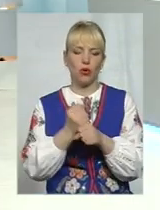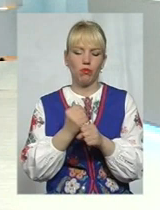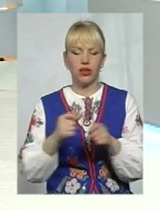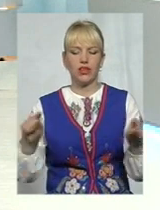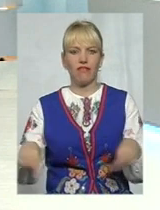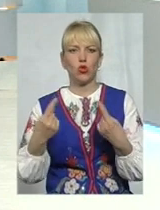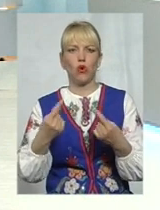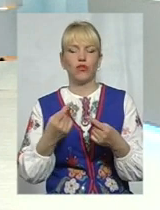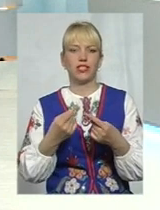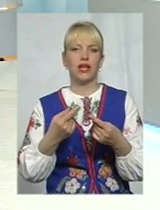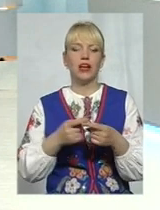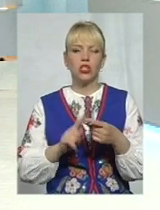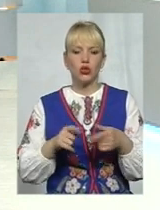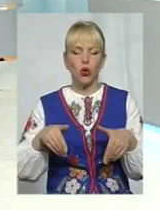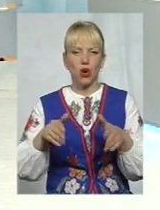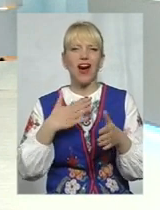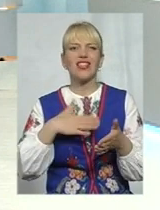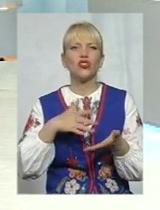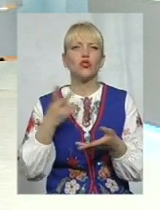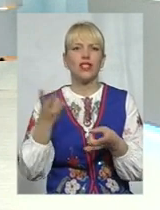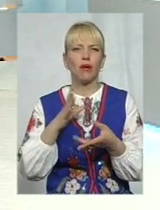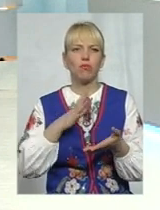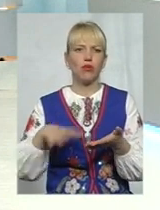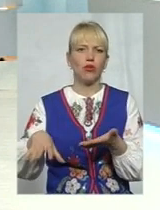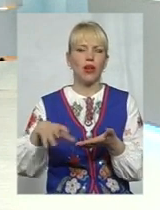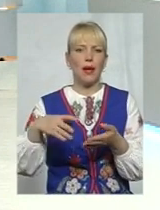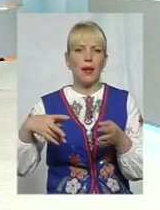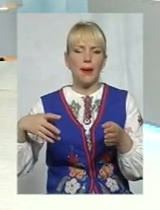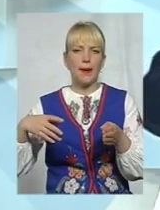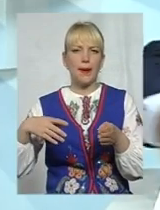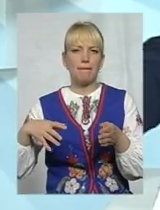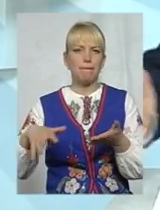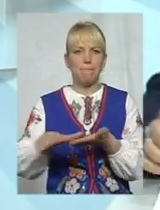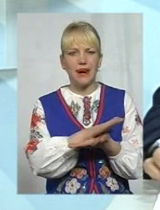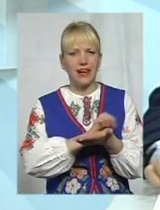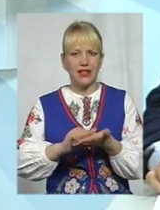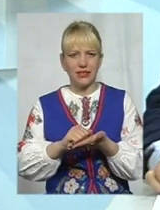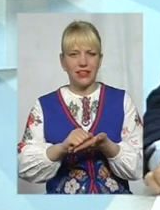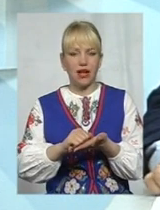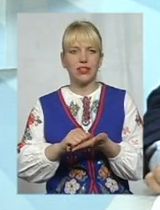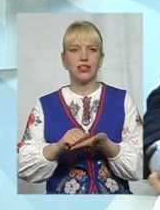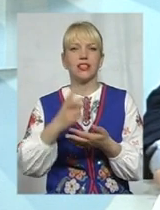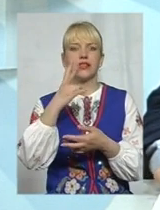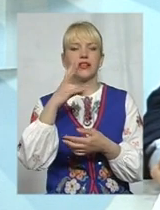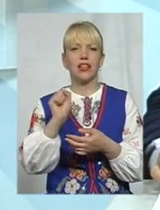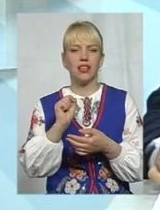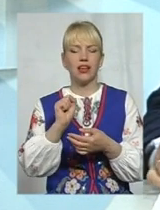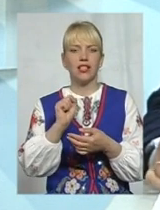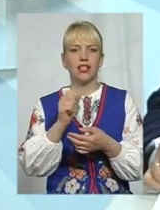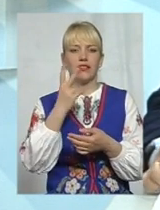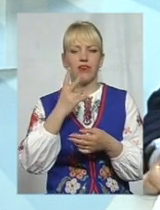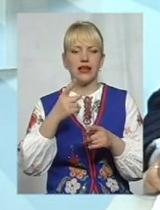для ремонту злітно-посадкової смуги. Але для чого було її повністю перерізати майже на 2,5